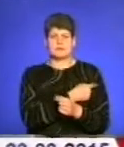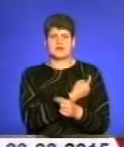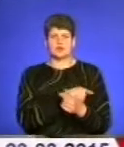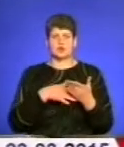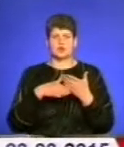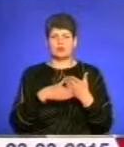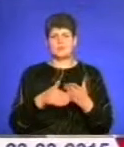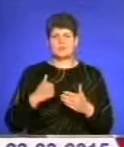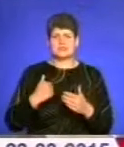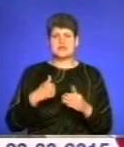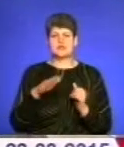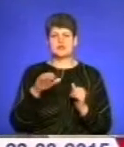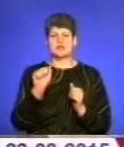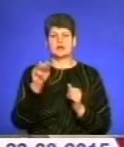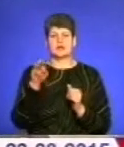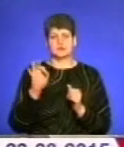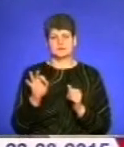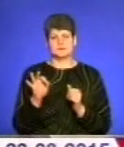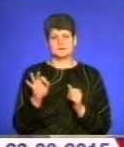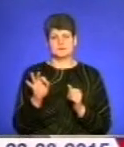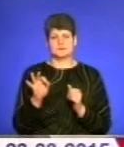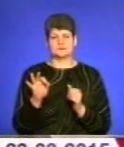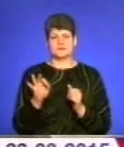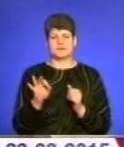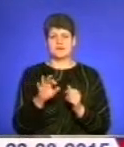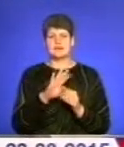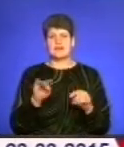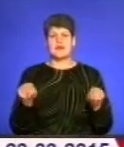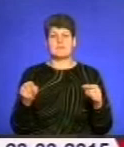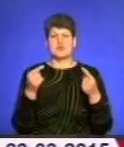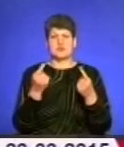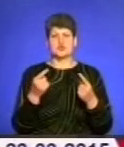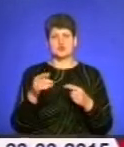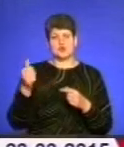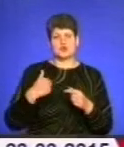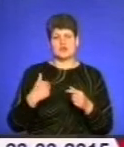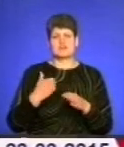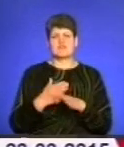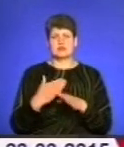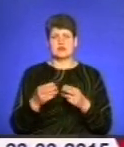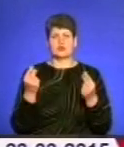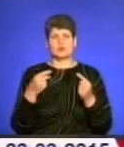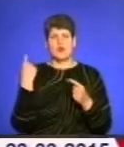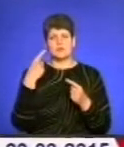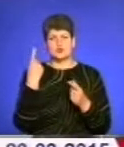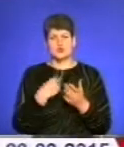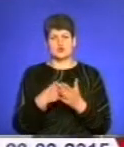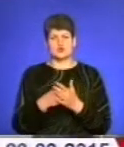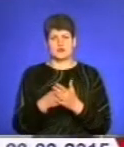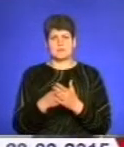допомоги бійці із зони антитерористичної операції. На реабілітацію солдатів виділять кошти з обласного бюджету.